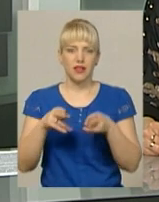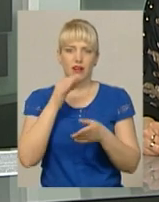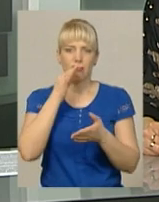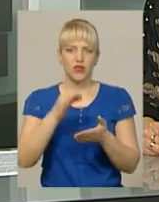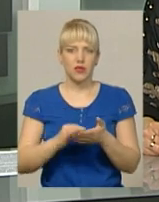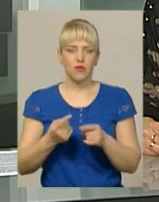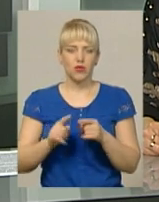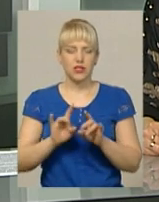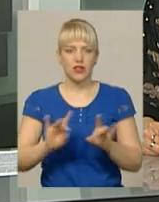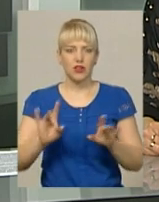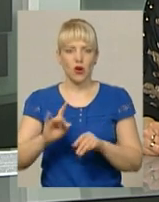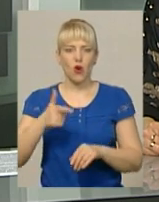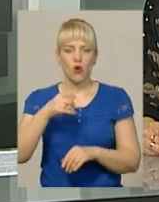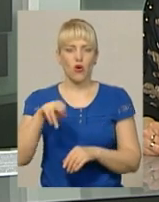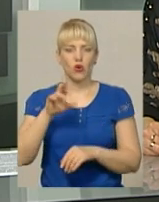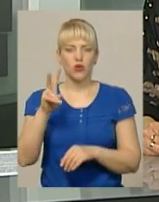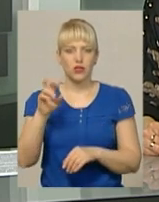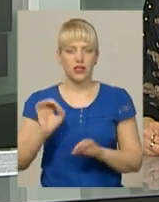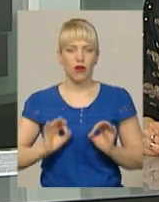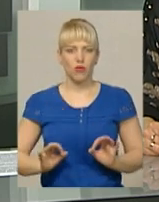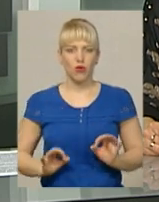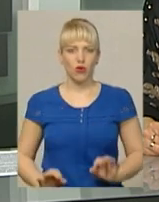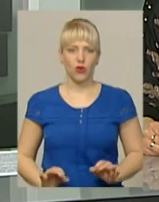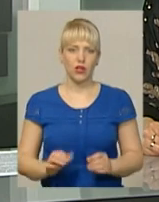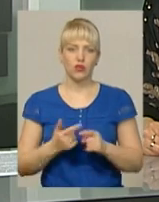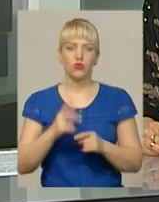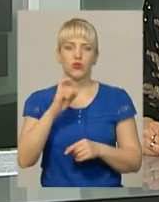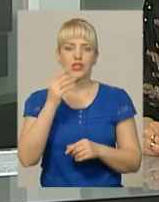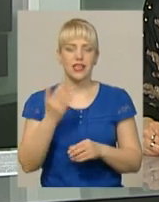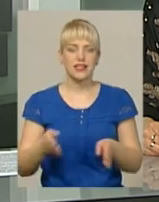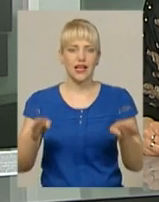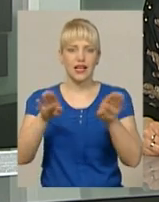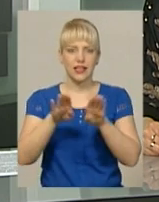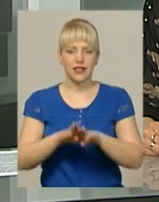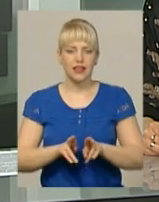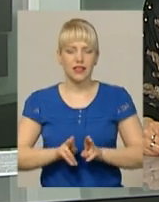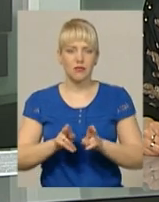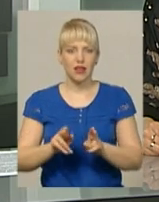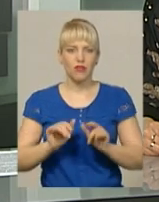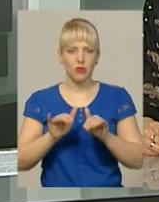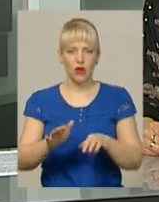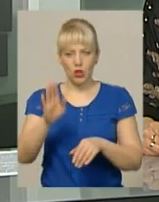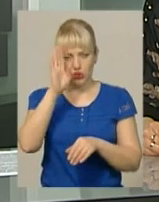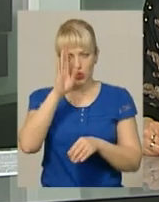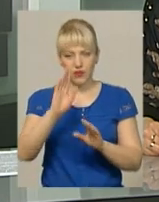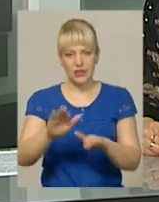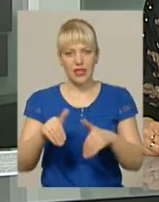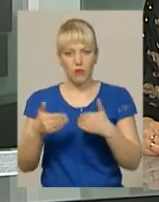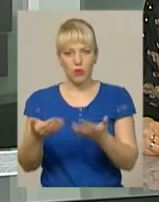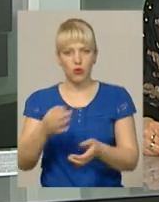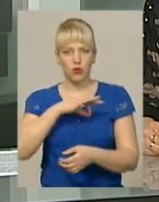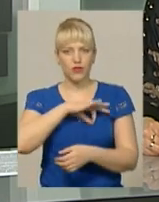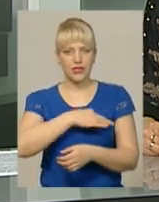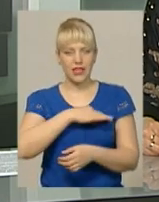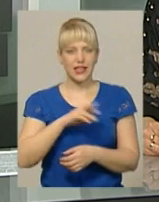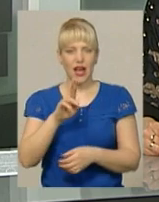Городоцької місцевої прокуратури Сергій Стецюк. За його словами, за закриття кримінального провадження чоловік запропонував слідчому Ярмолинецького відділу